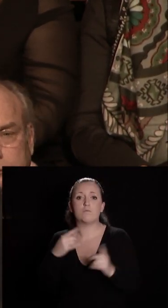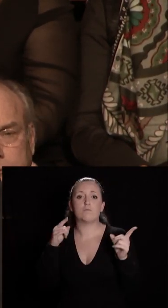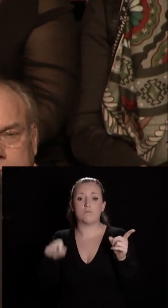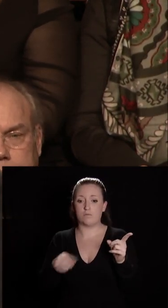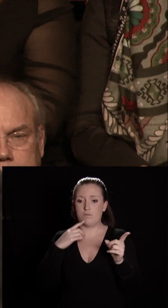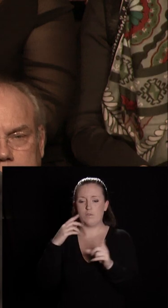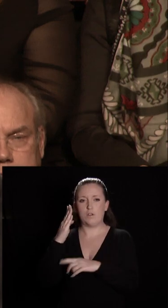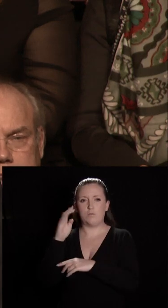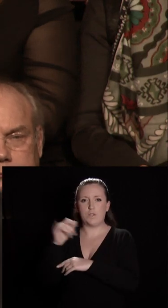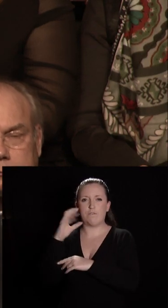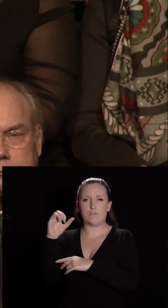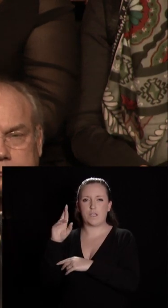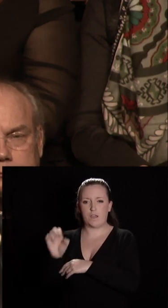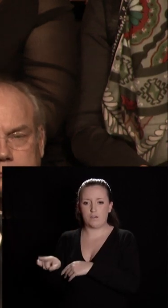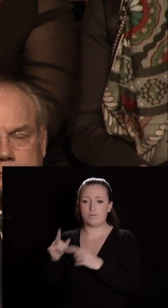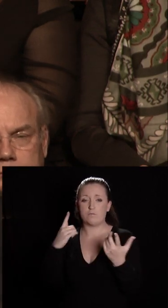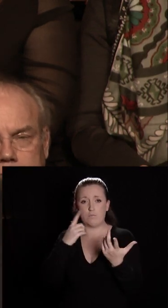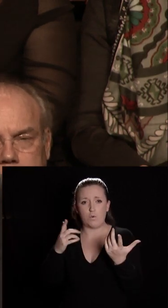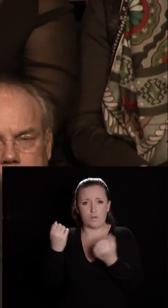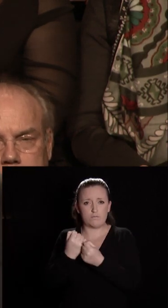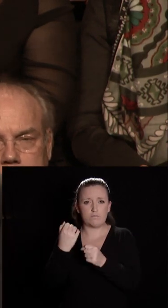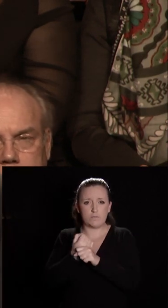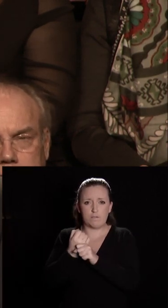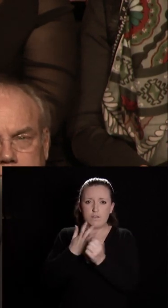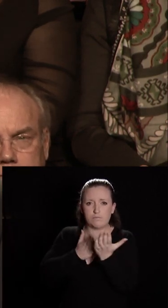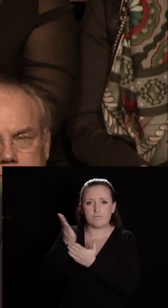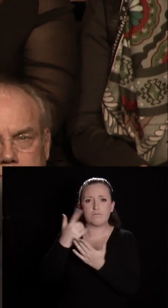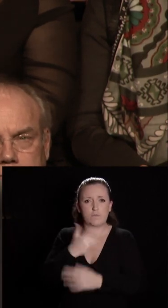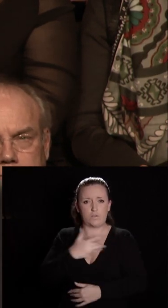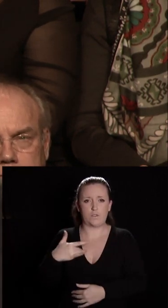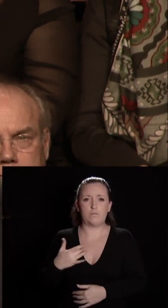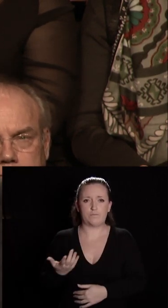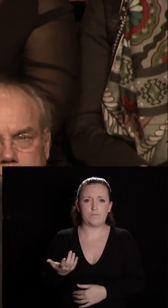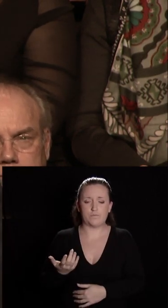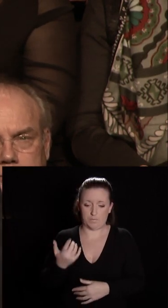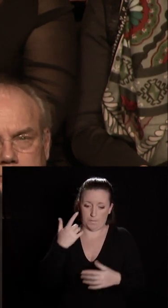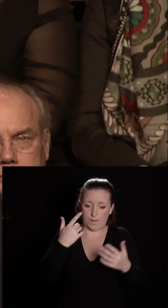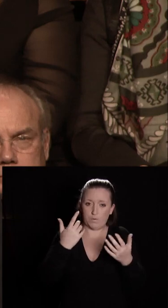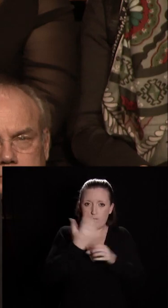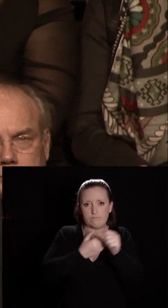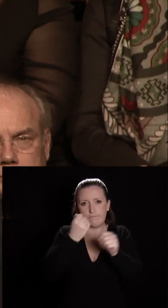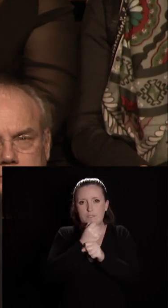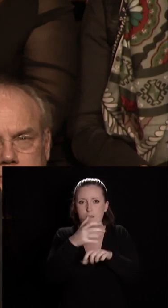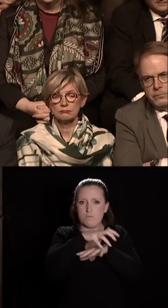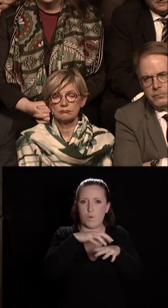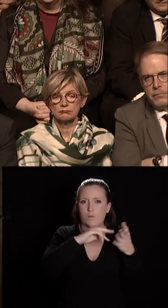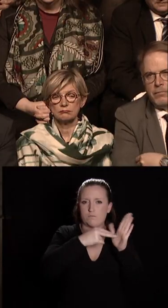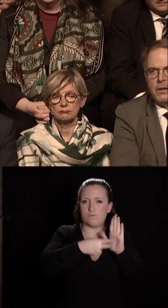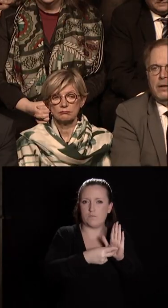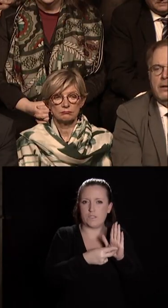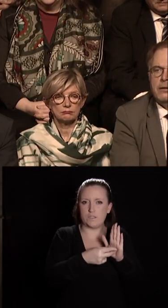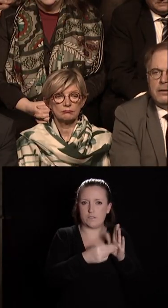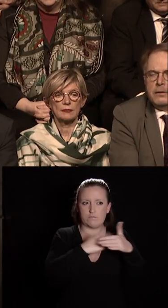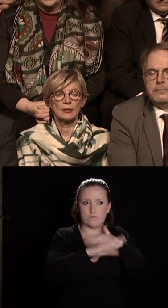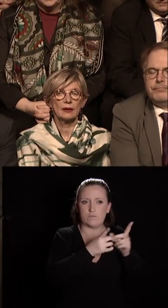ensemble au développement de la filière santé et à la création d'une technopole dans ce domaine. Dans